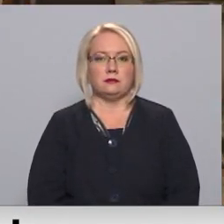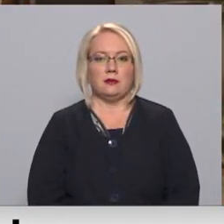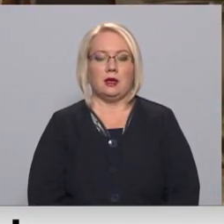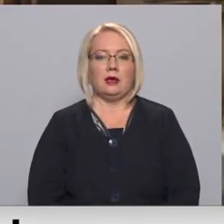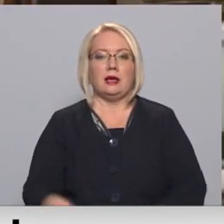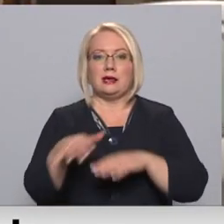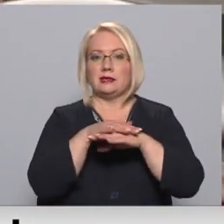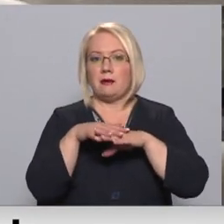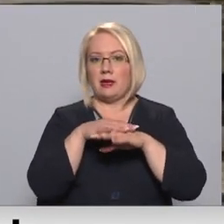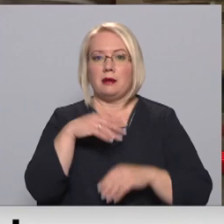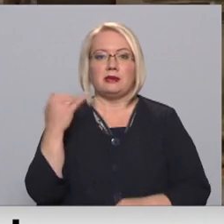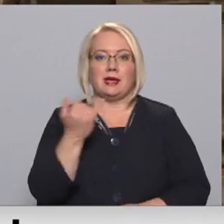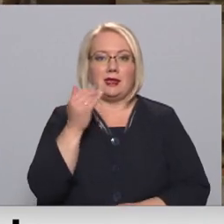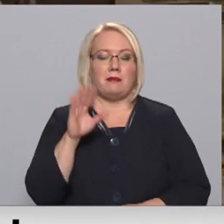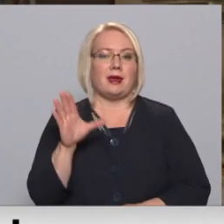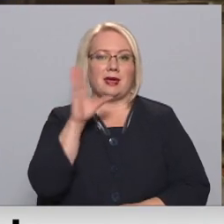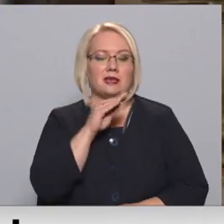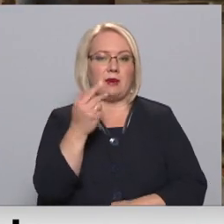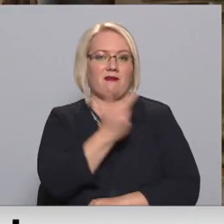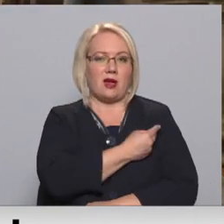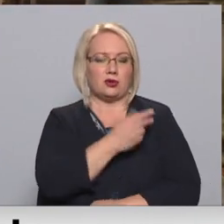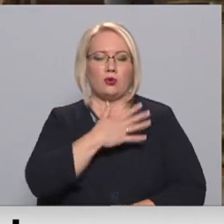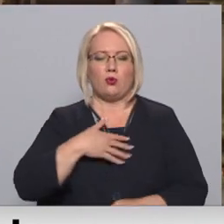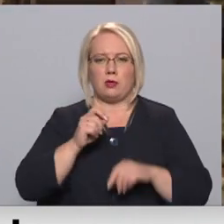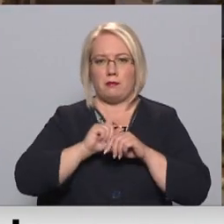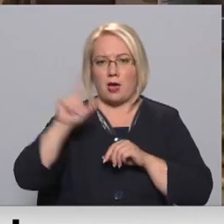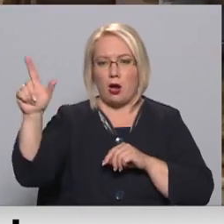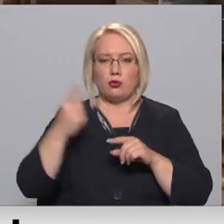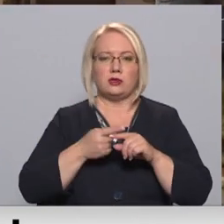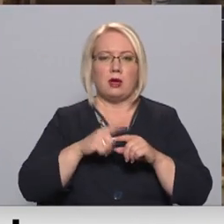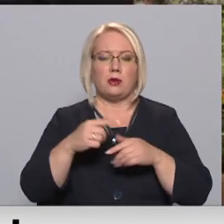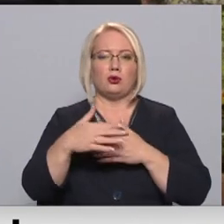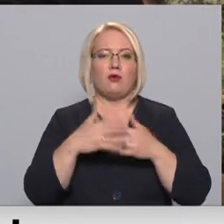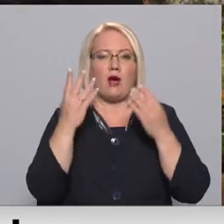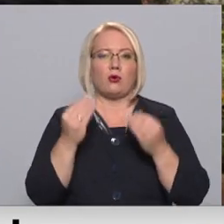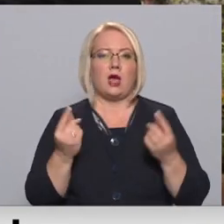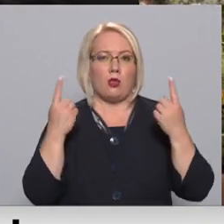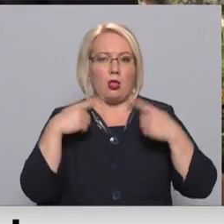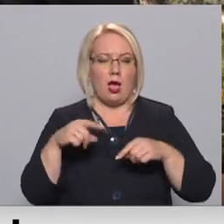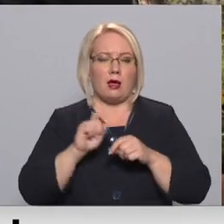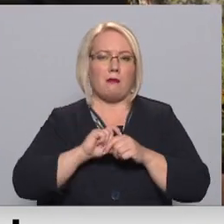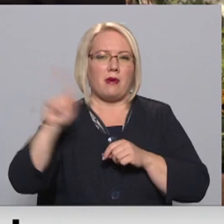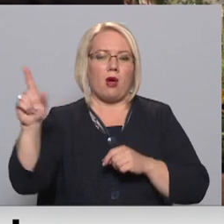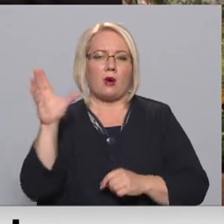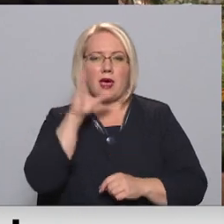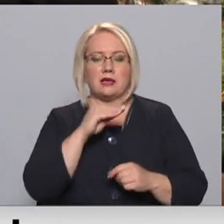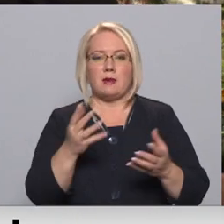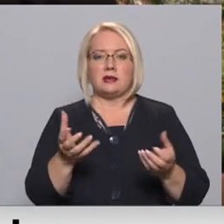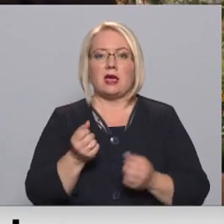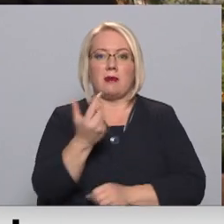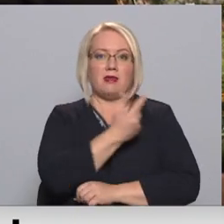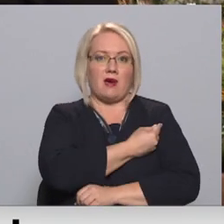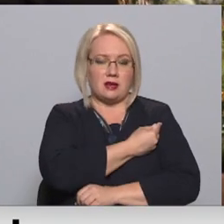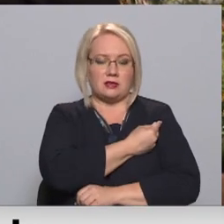Saviedrības interesi par iespēju vakcinēties ir būtiski pieaugusi, tāpēc tovāko dienu laikā tiek paplašinātas iespējas saņemt vakcīnu.